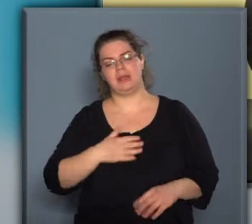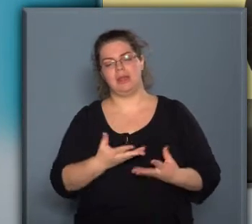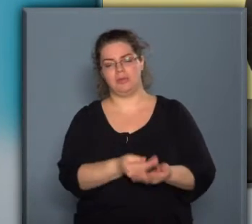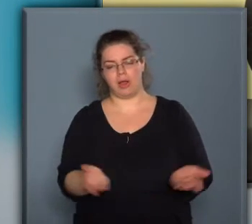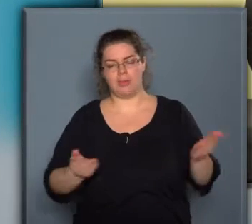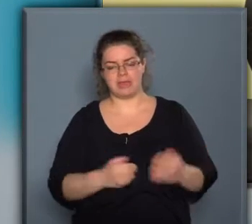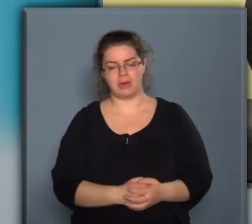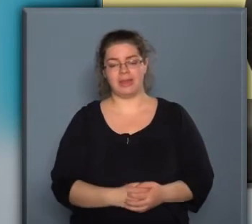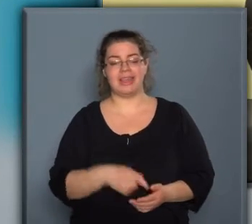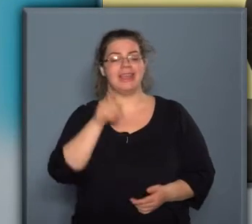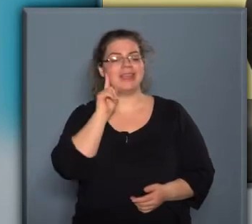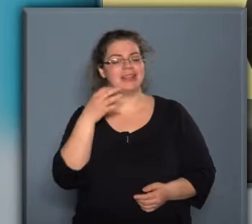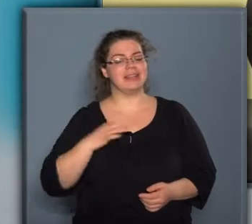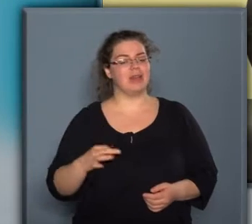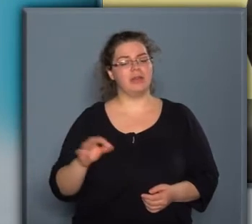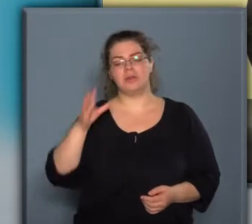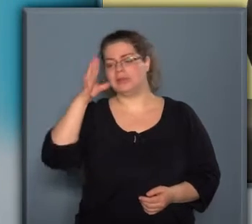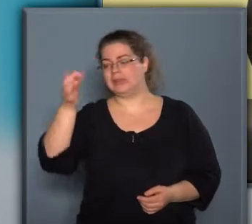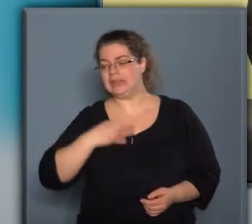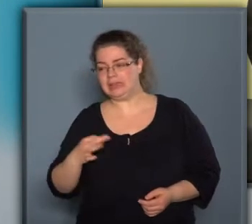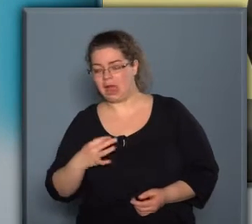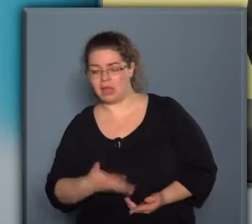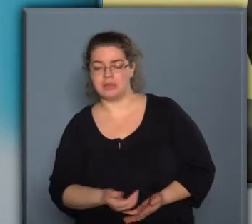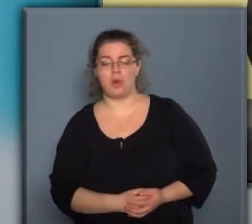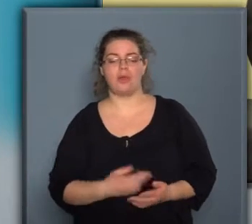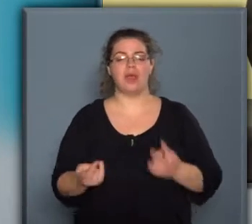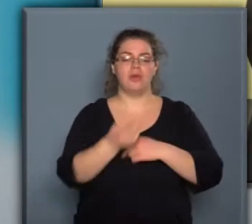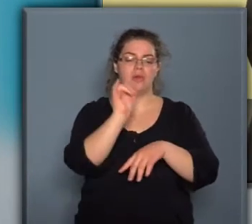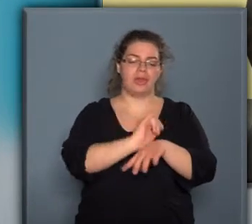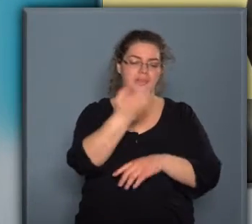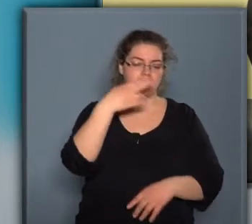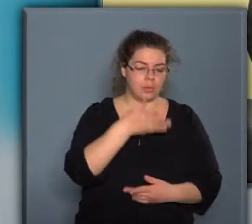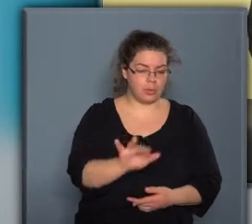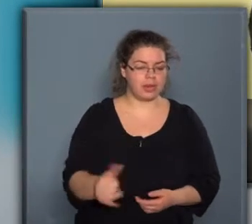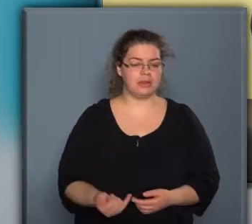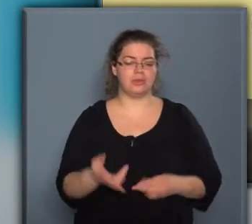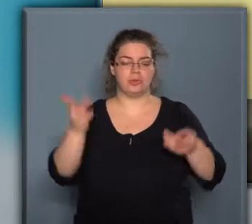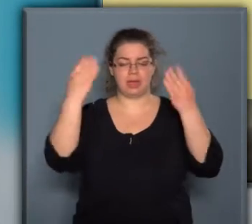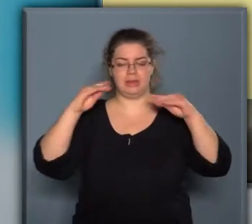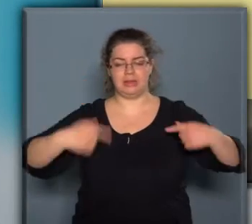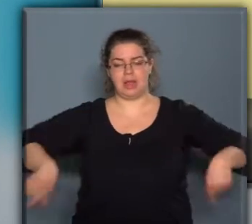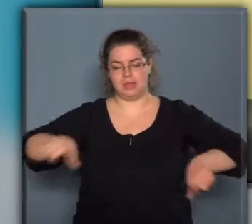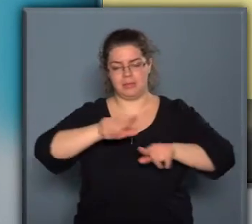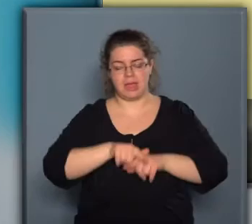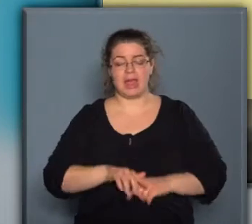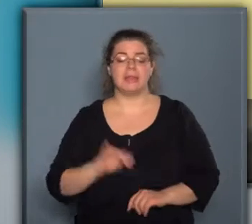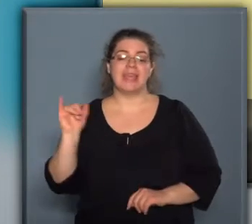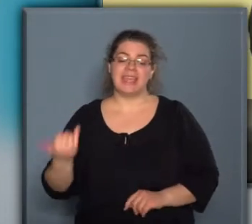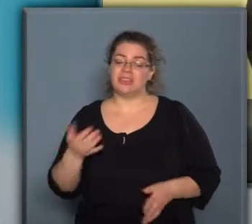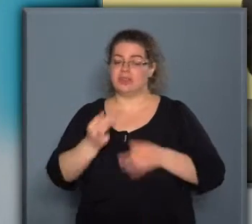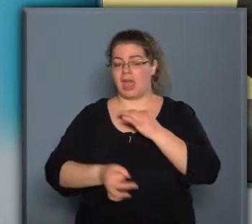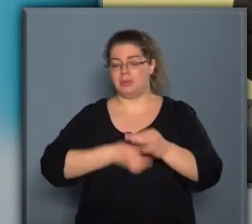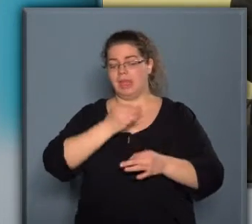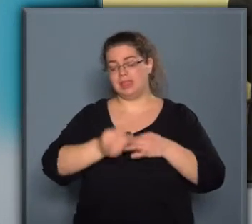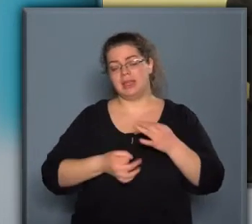valamennyi őket, Ildikó asszonyt, Krisztina asszonyt, főigazgató urat is, hogy megtisztelt bennünket, és hát